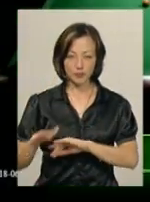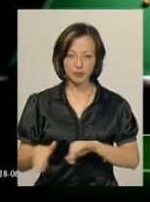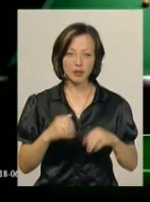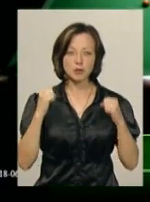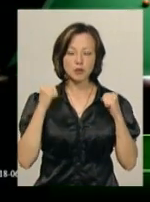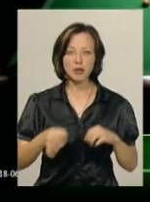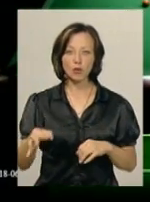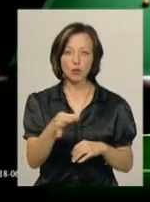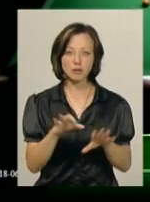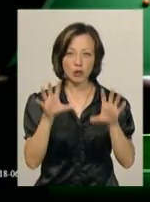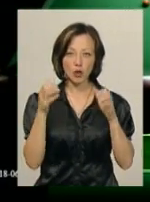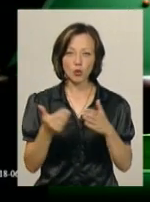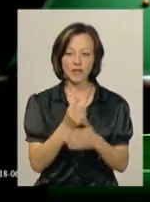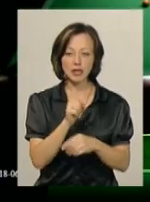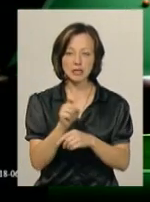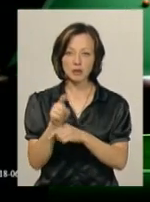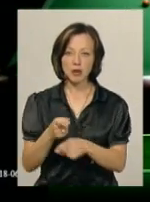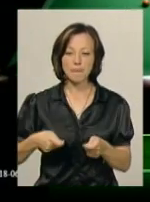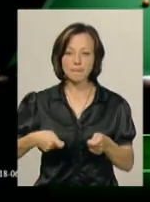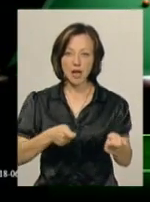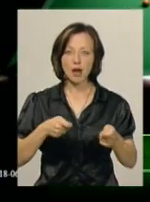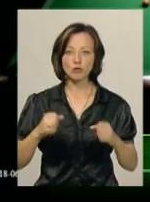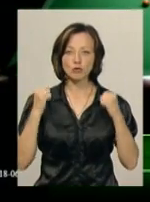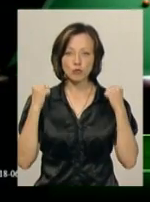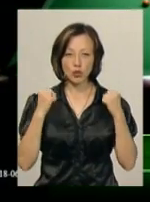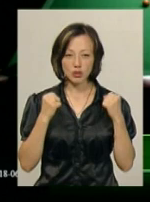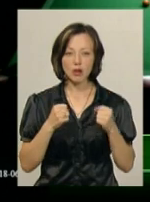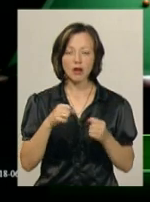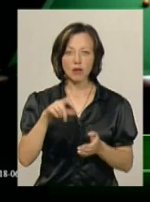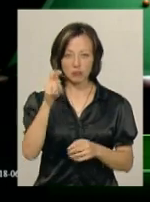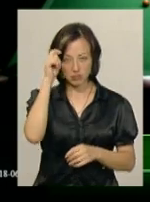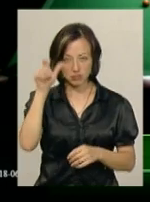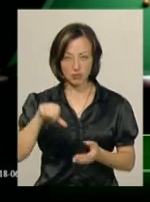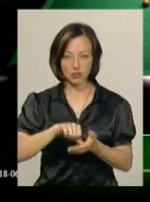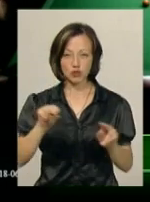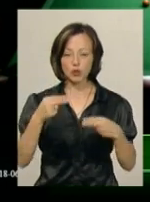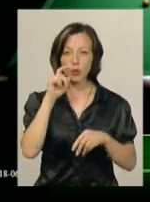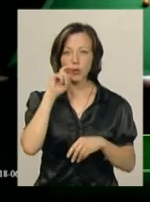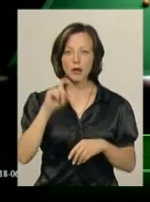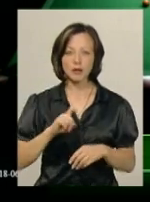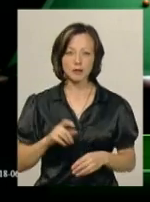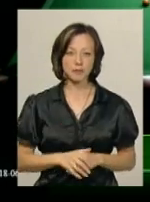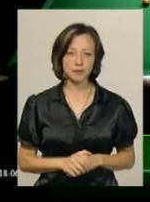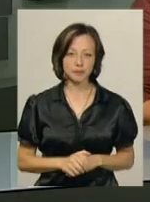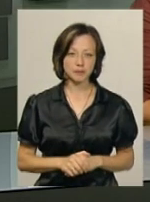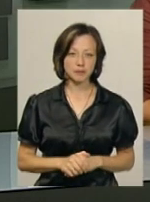Спортсмени області опановують нові дисципліни в більярдному спорті. Максим Осичнюк брав участь у Чемпіонаті України зі Снукеру.